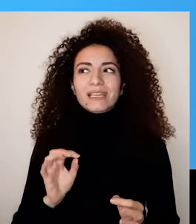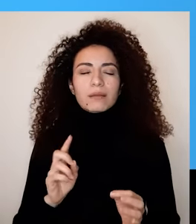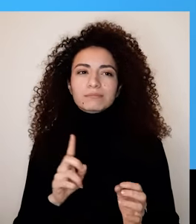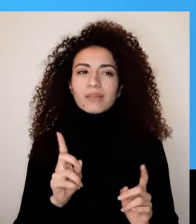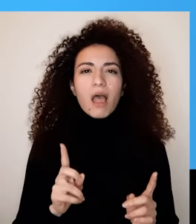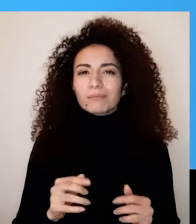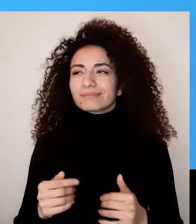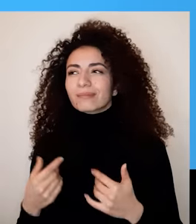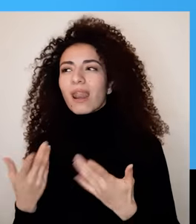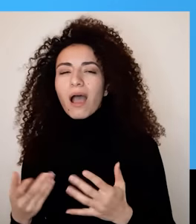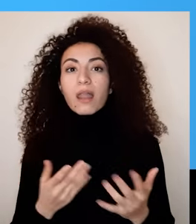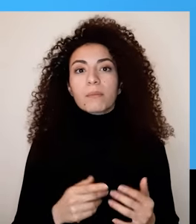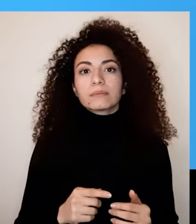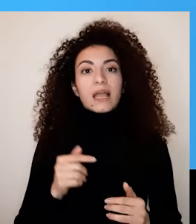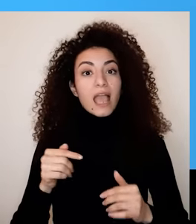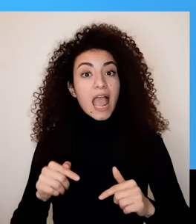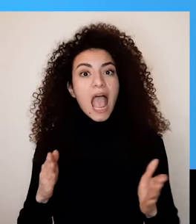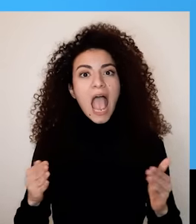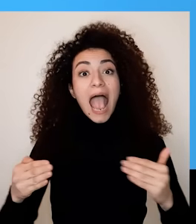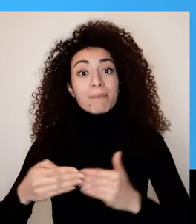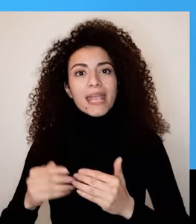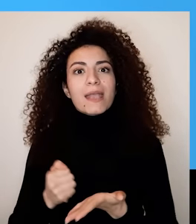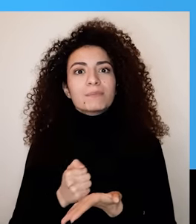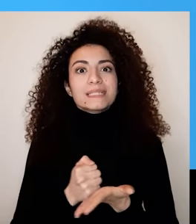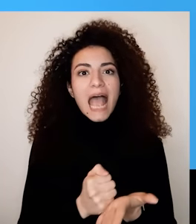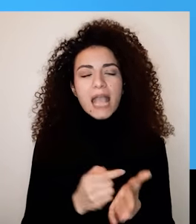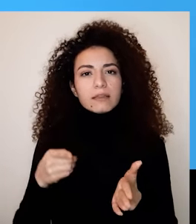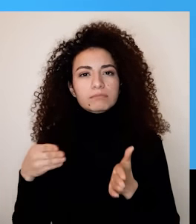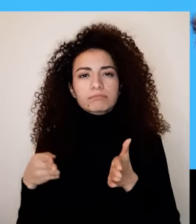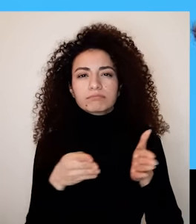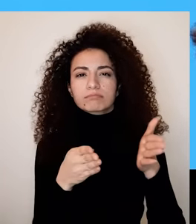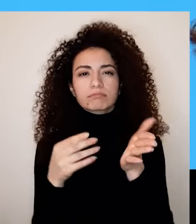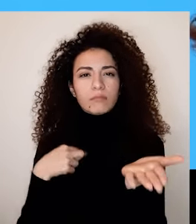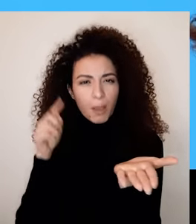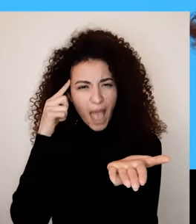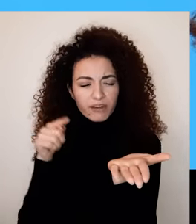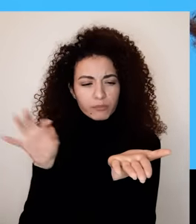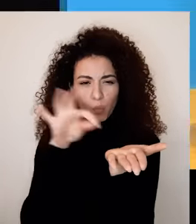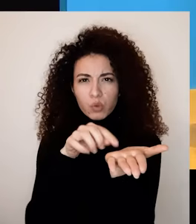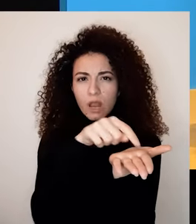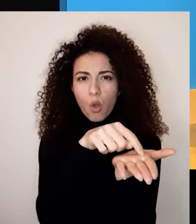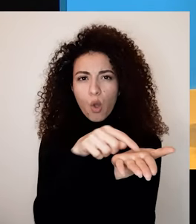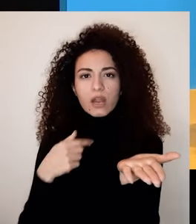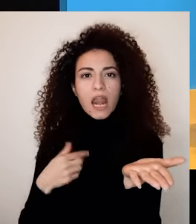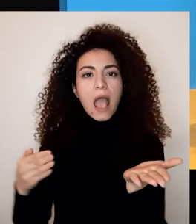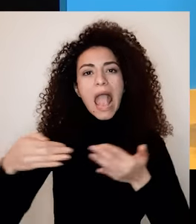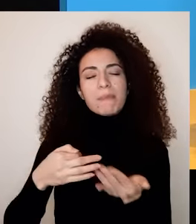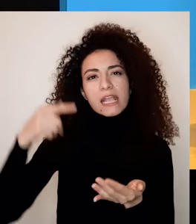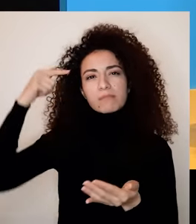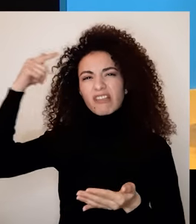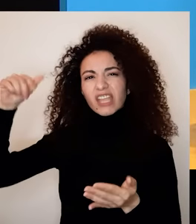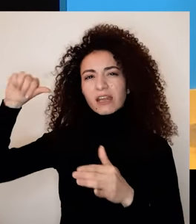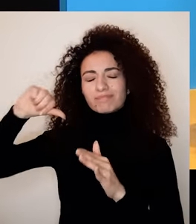الحماية بتسمح لي أن أرسم خريط الطريق تحميني من الإنزلاق والابتعاد عن هدفي صديقتنا أمل